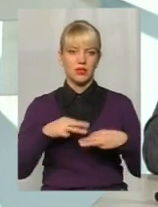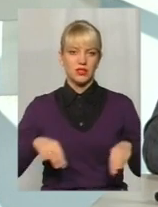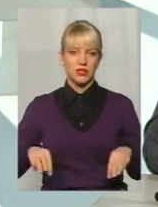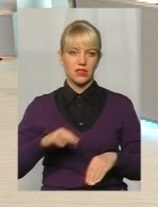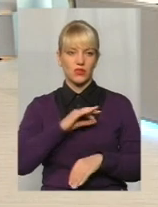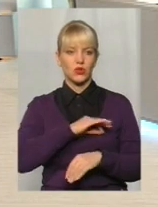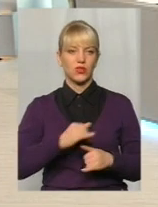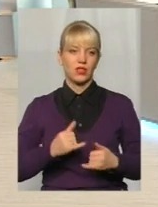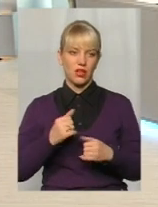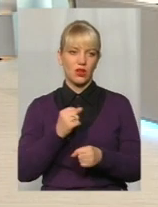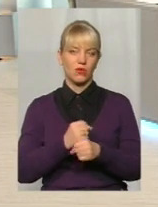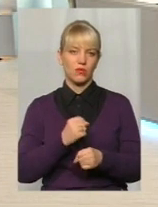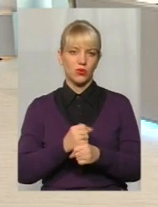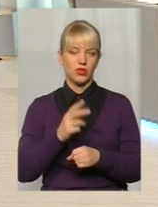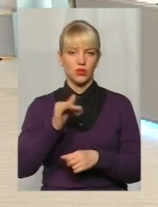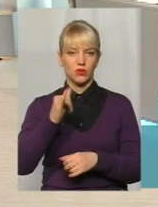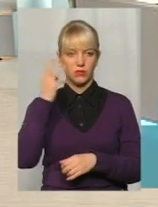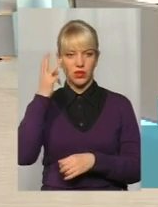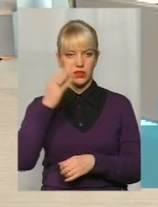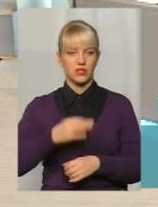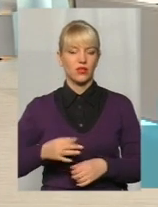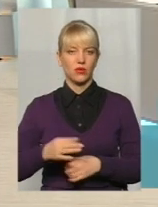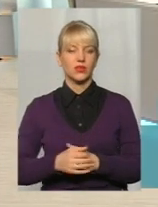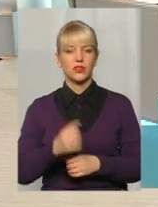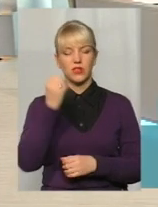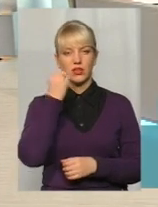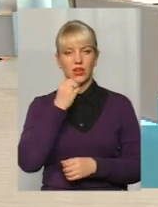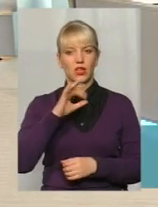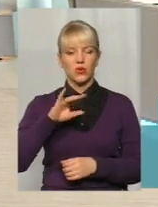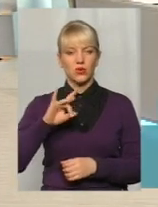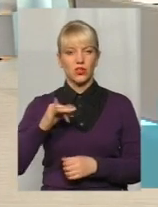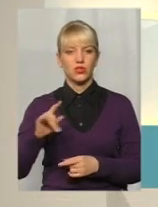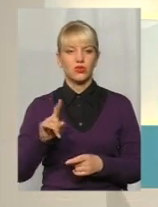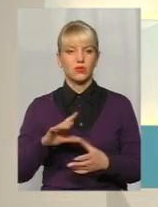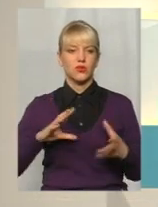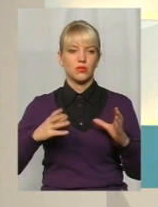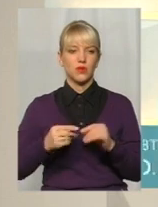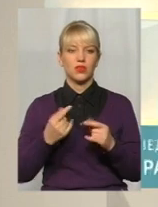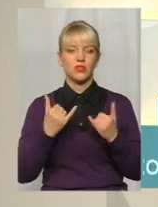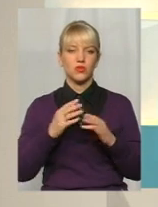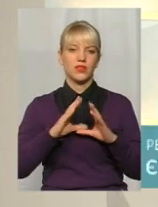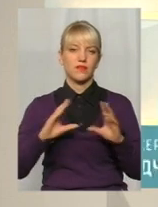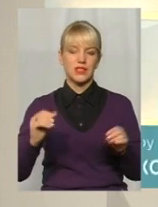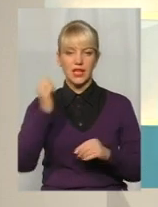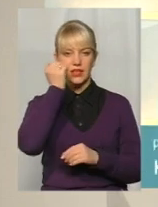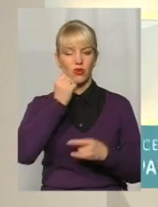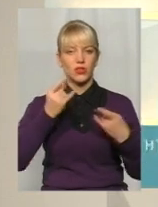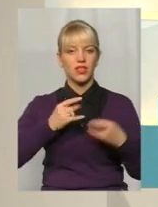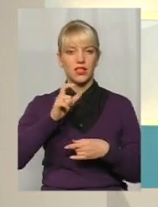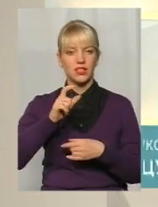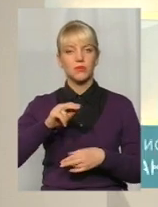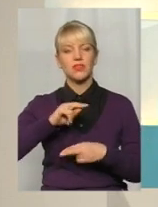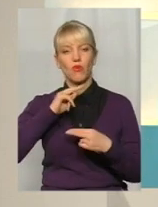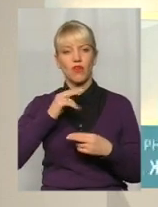роботи у Хмельницькій області. Дякую, пане Юрій, що підсумували. В нас на сьогодні все. Дякую телеглядачам за